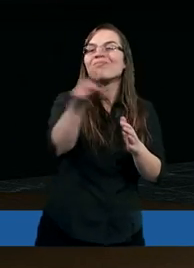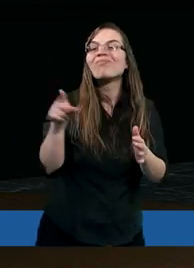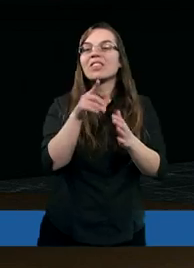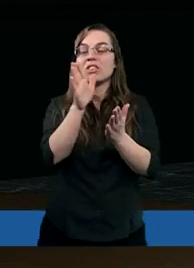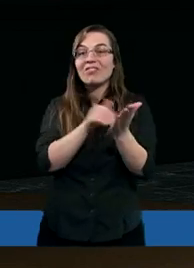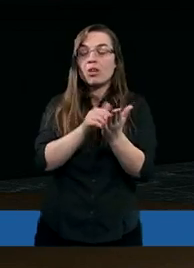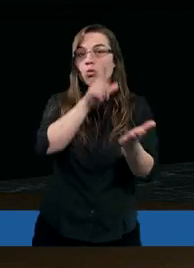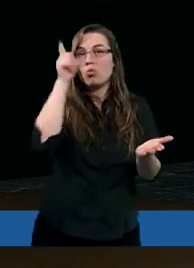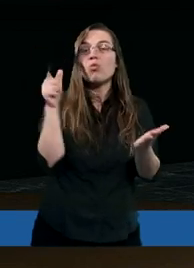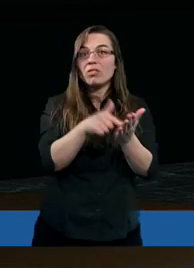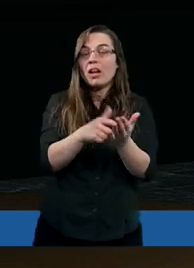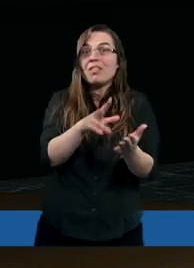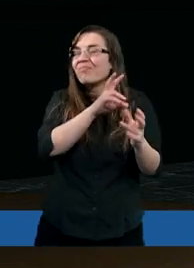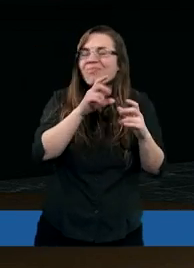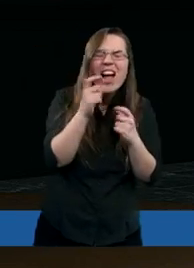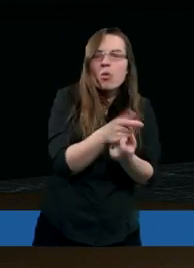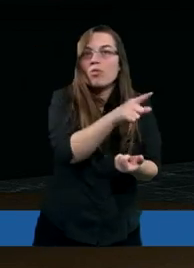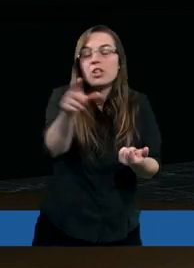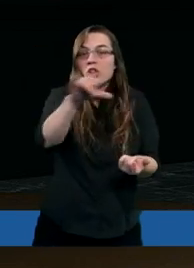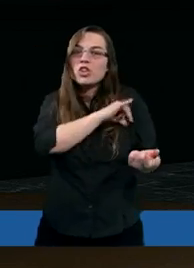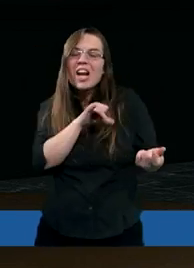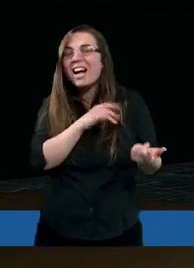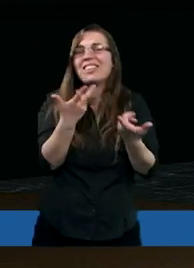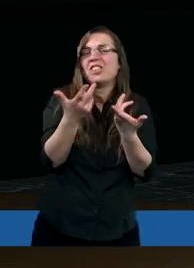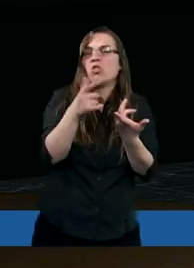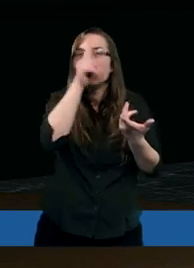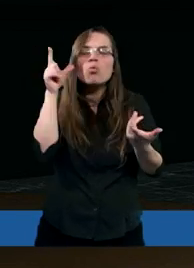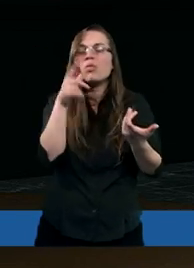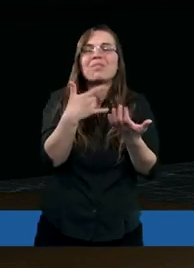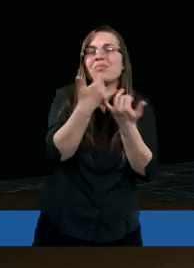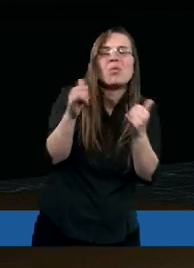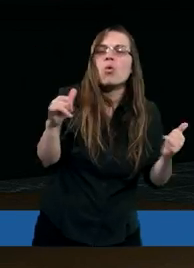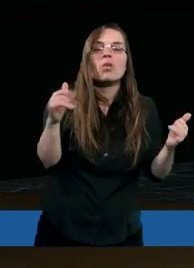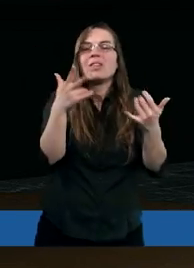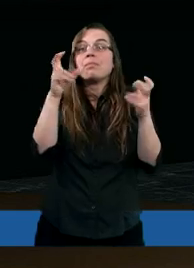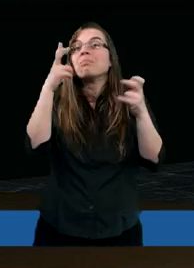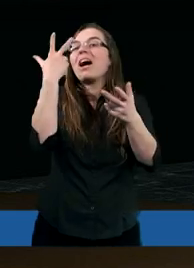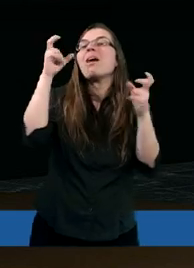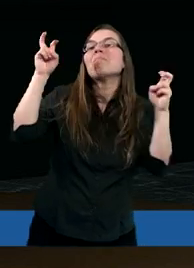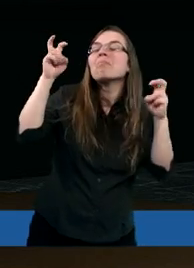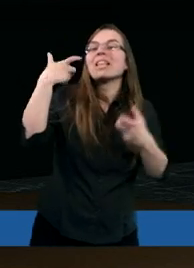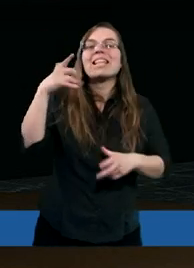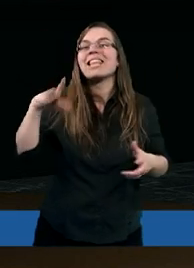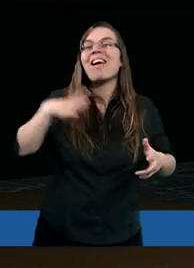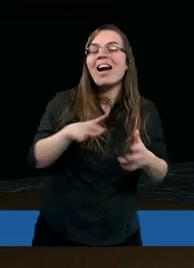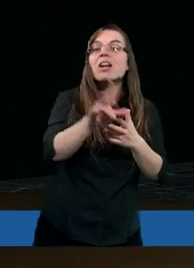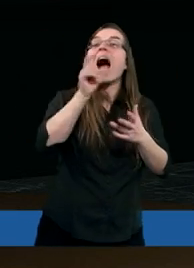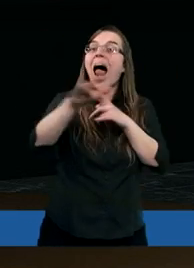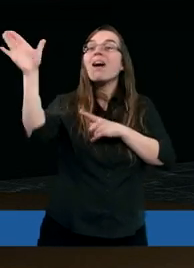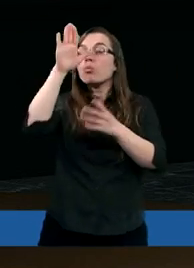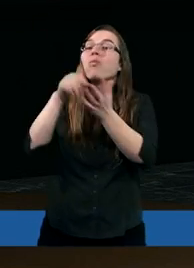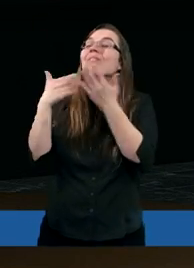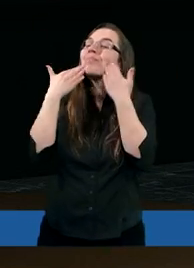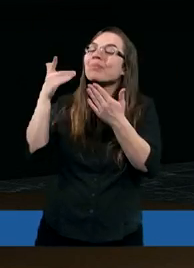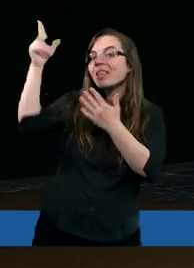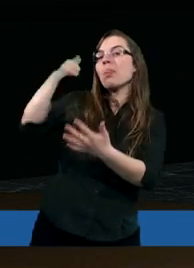ludzi, takich naprawdę grzesznych i nic, powiedzmy, nic niewartych i to Bóg nas zmienia, to